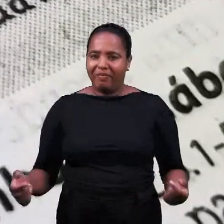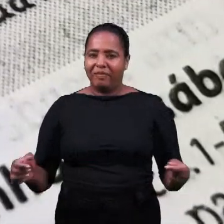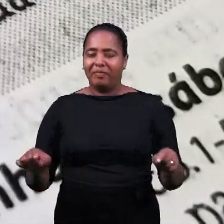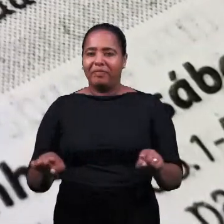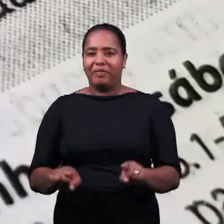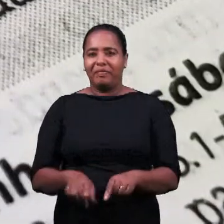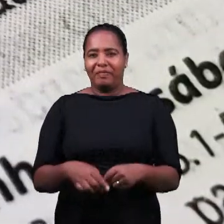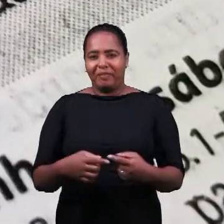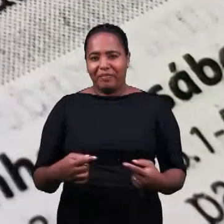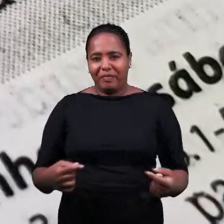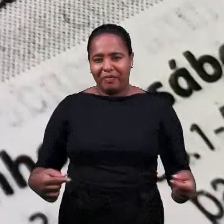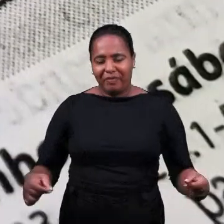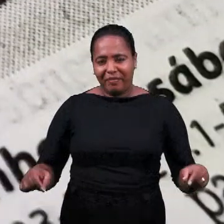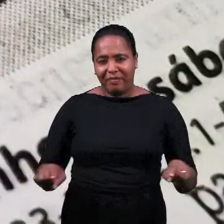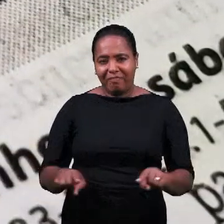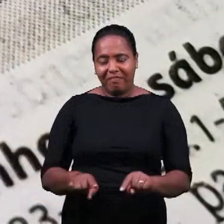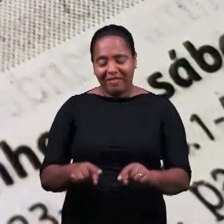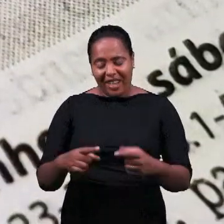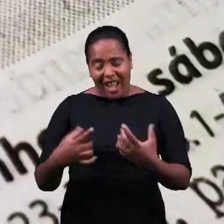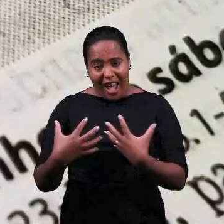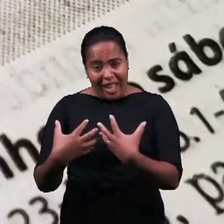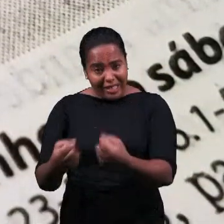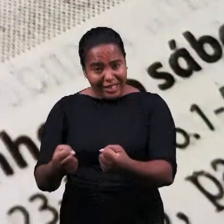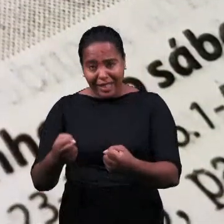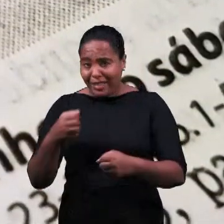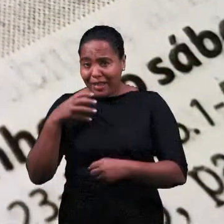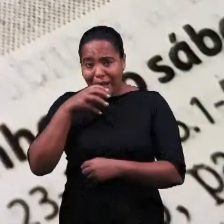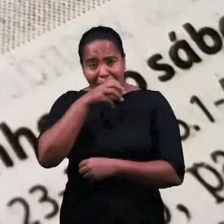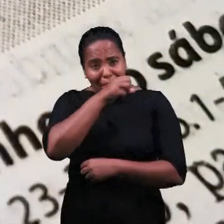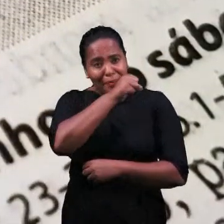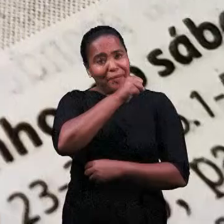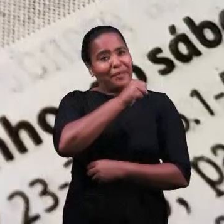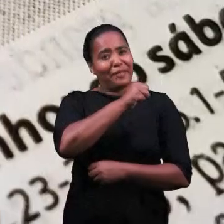сейчас, придите сейчас.